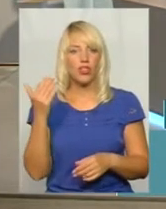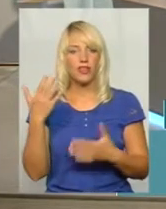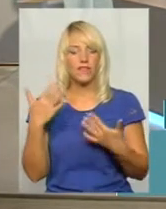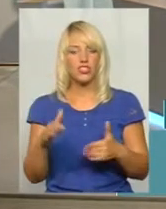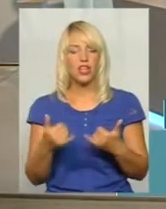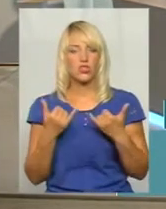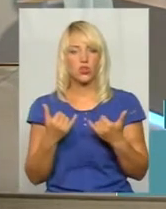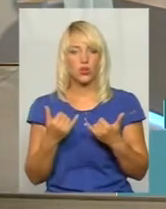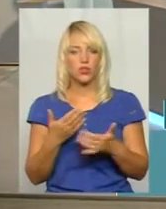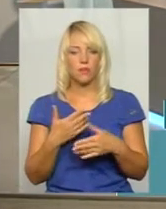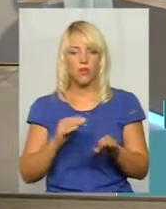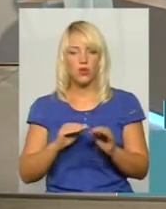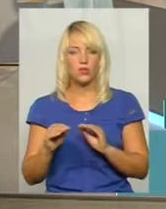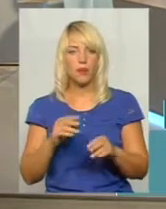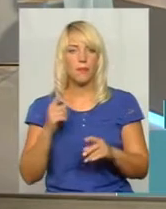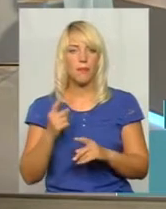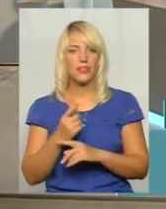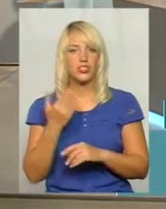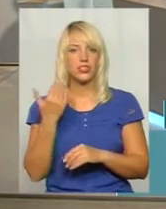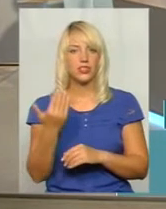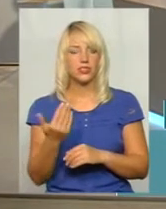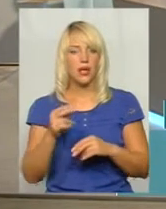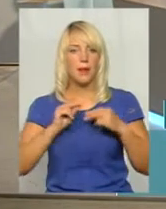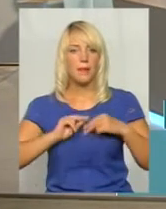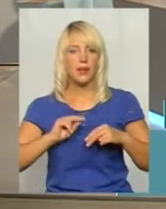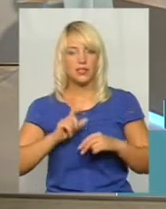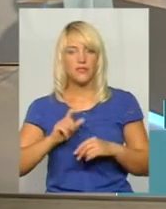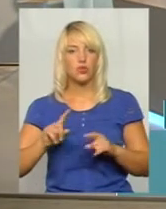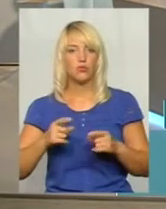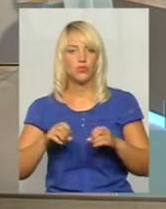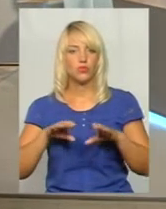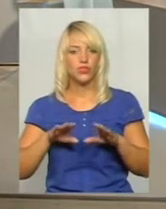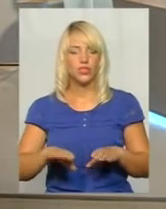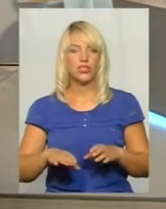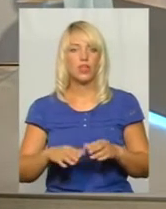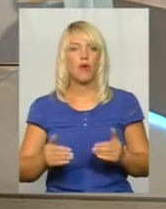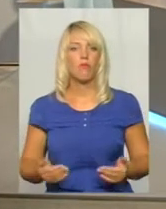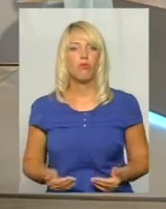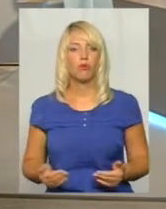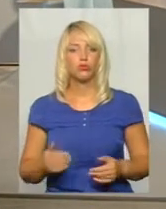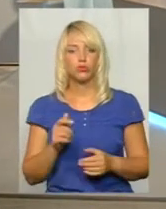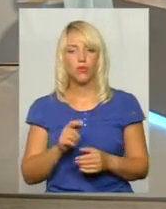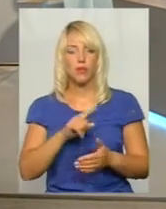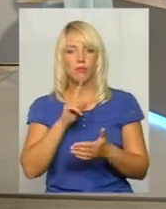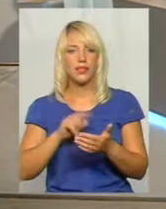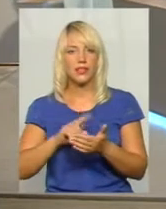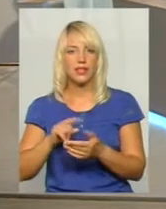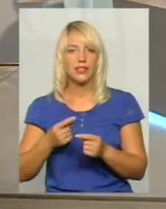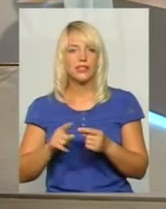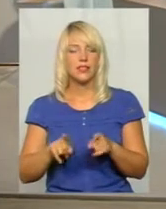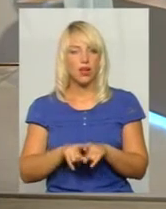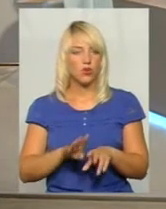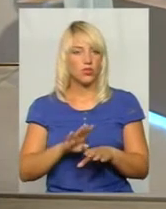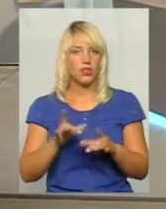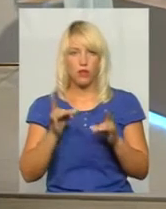сьогодні ми розмістили перших їхніх працівників, тому що вирішити побутові питання, це сьогодні теж не